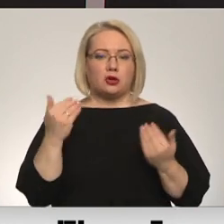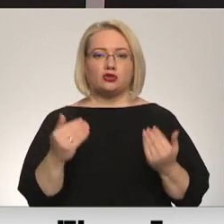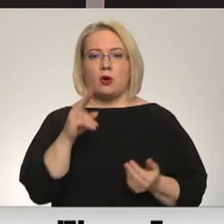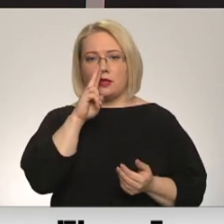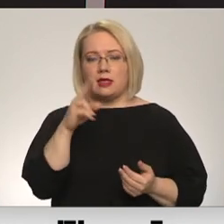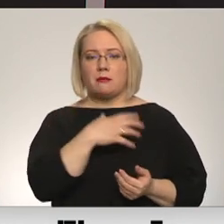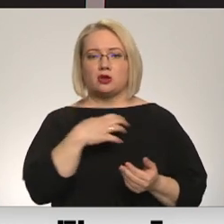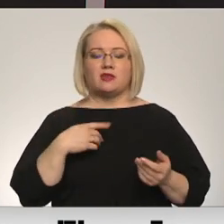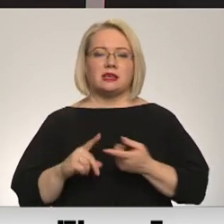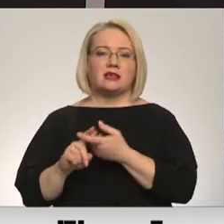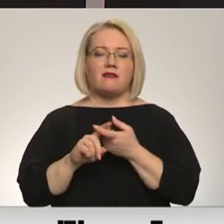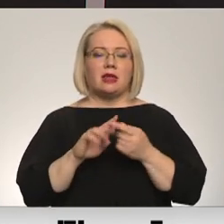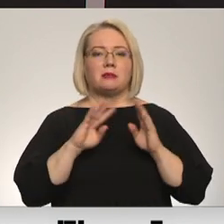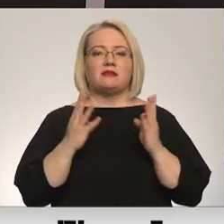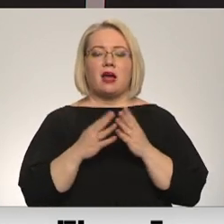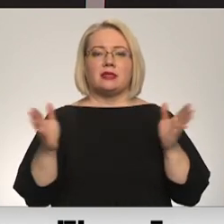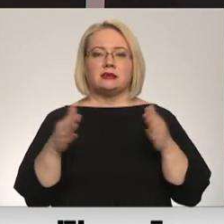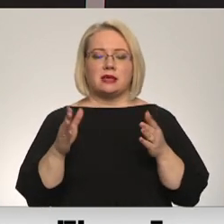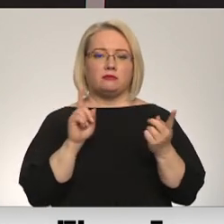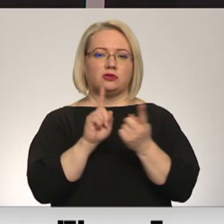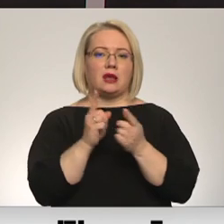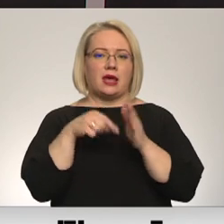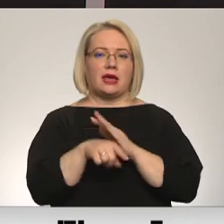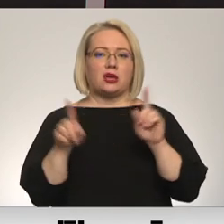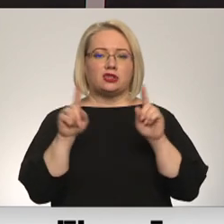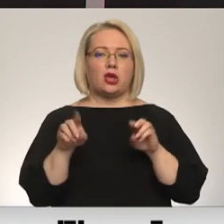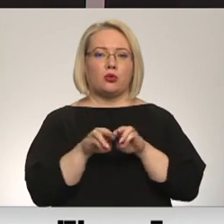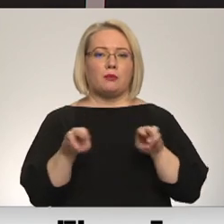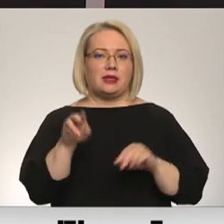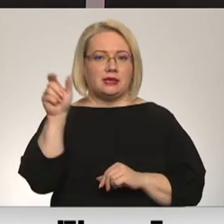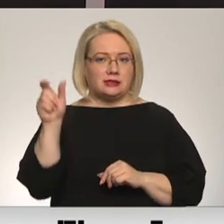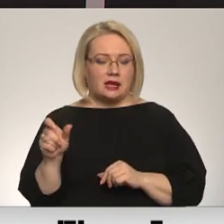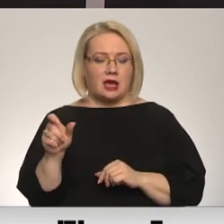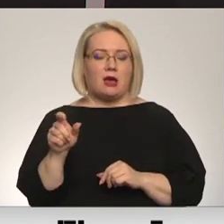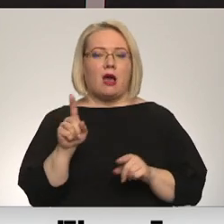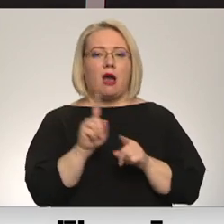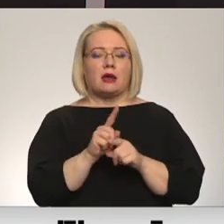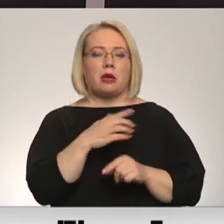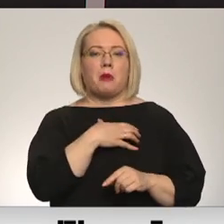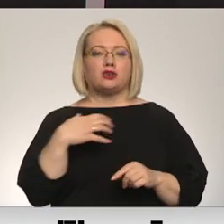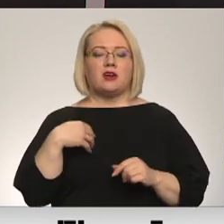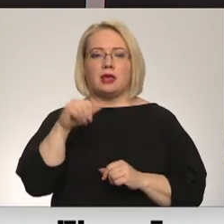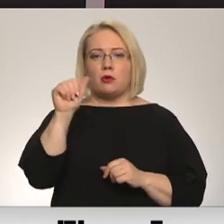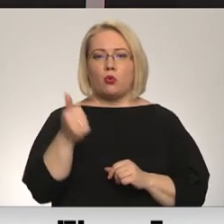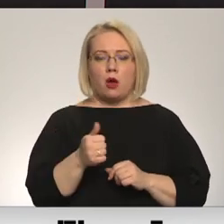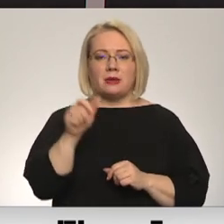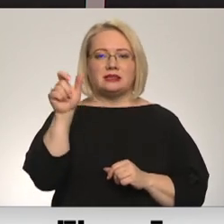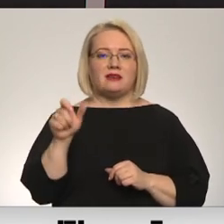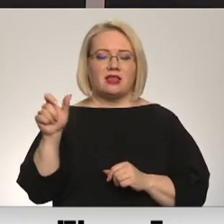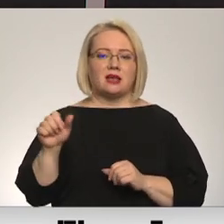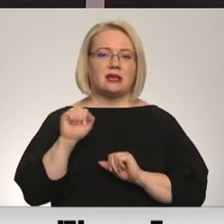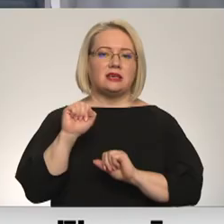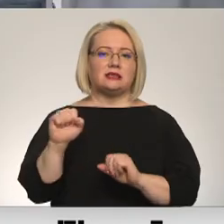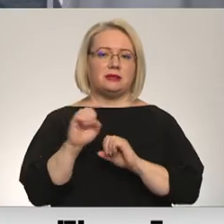avienības valda sēdēja ieplānot tikšanās ar iekšlajotu ministriju arī par šo jautājumu. Pašvaldību loma civilās aizsardzības sistēmā.